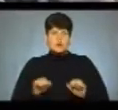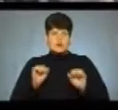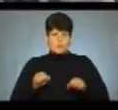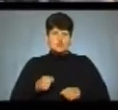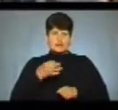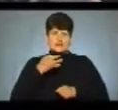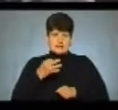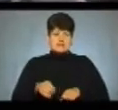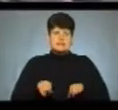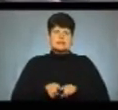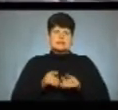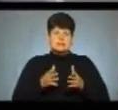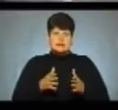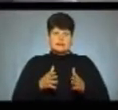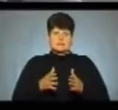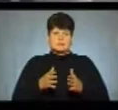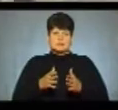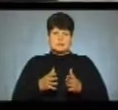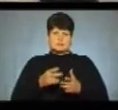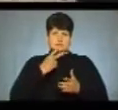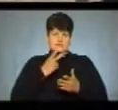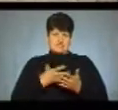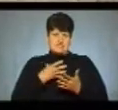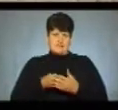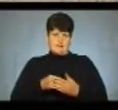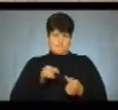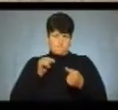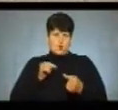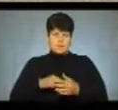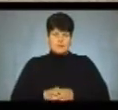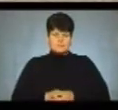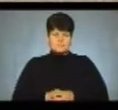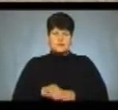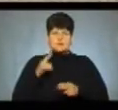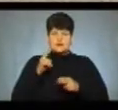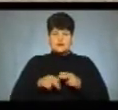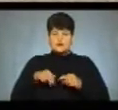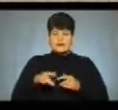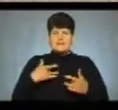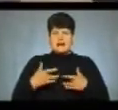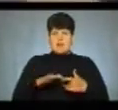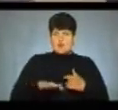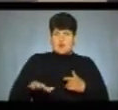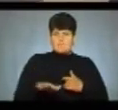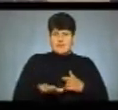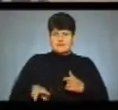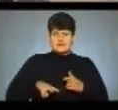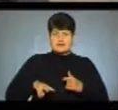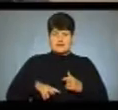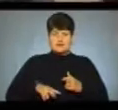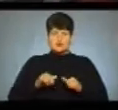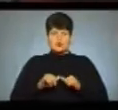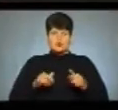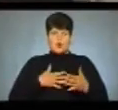сказати, таким чином висунути свій протест. Завершується хода на театральному майдані. Директорка з